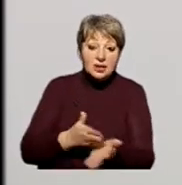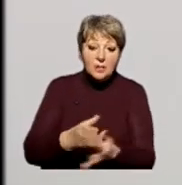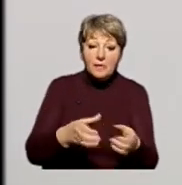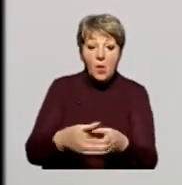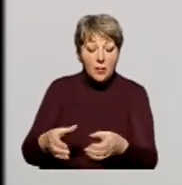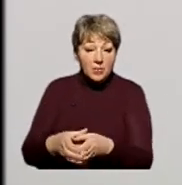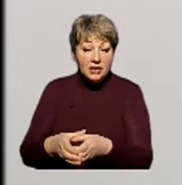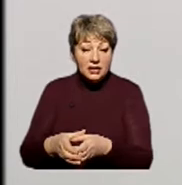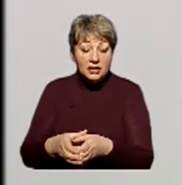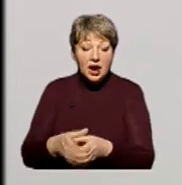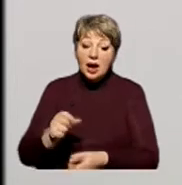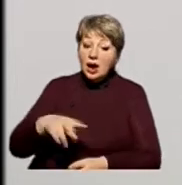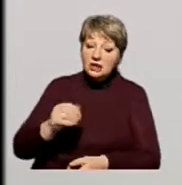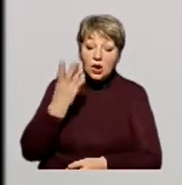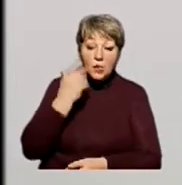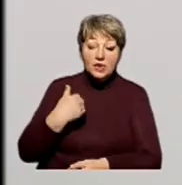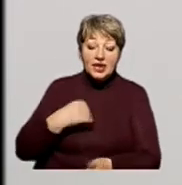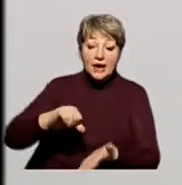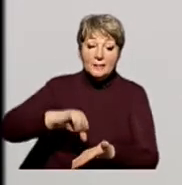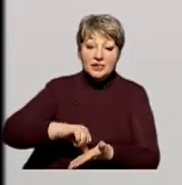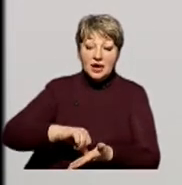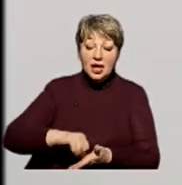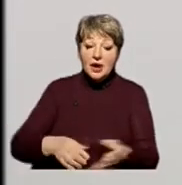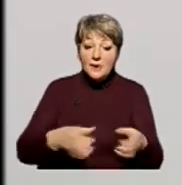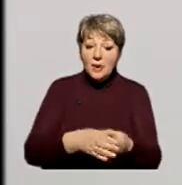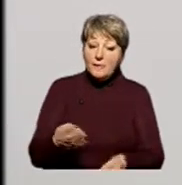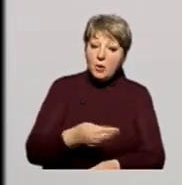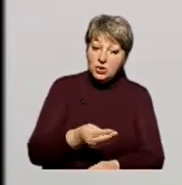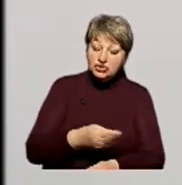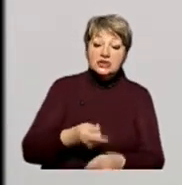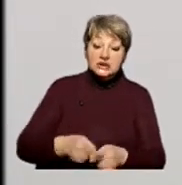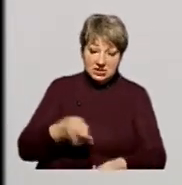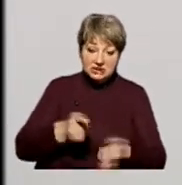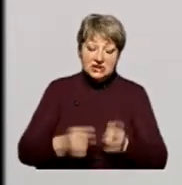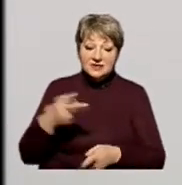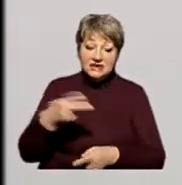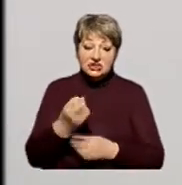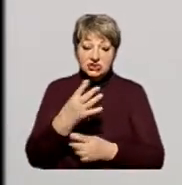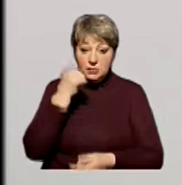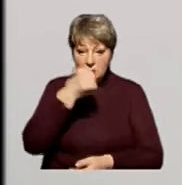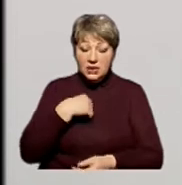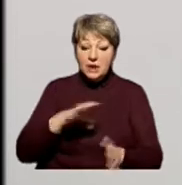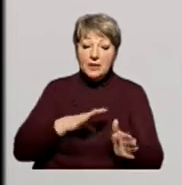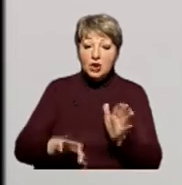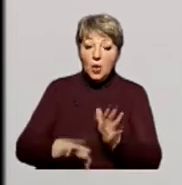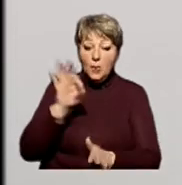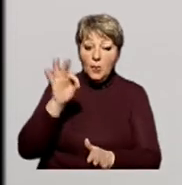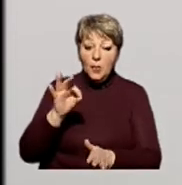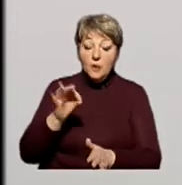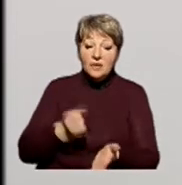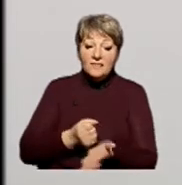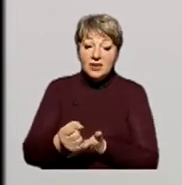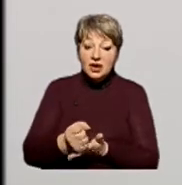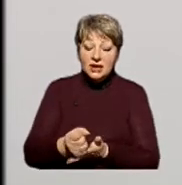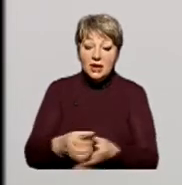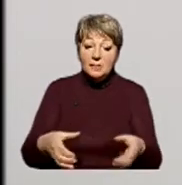партії. Але більш того, коли я представляв і блок Петра Порошенка, і це дійсно, в 2014 році я був обраний висунути